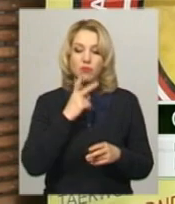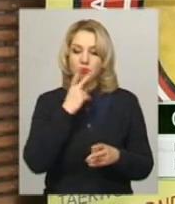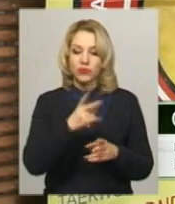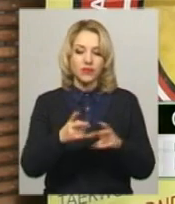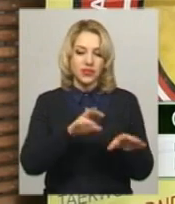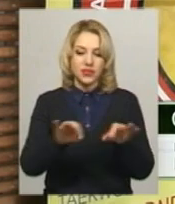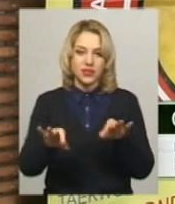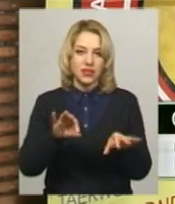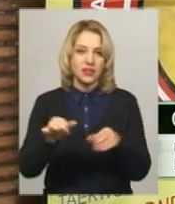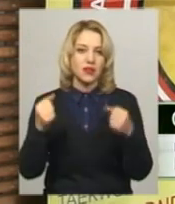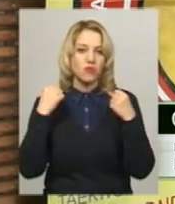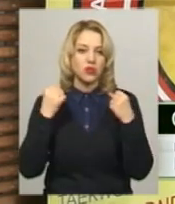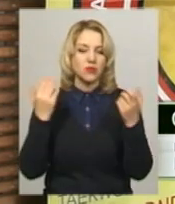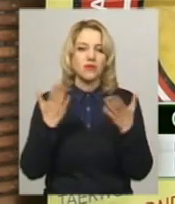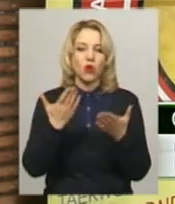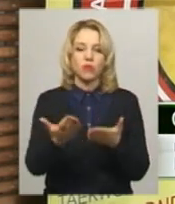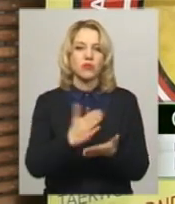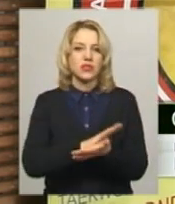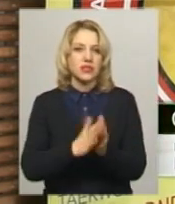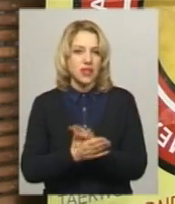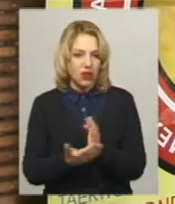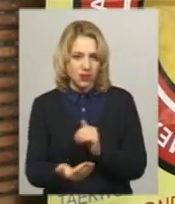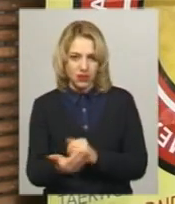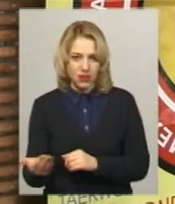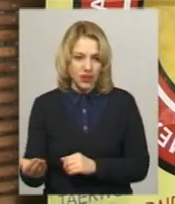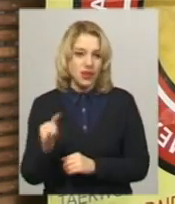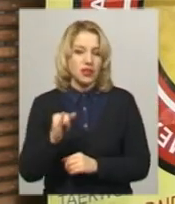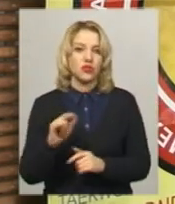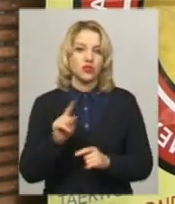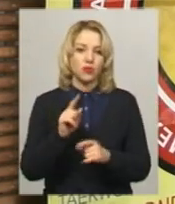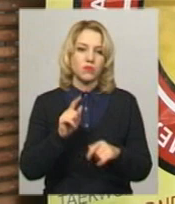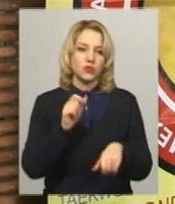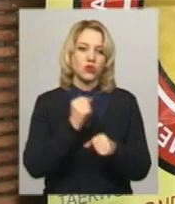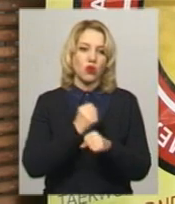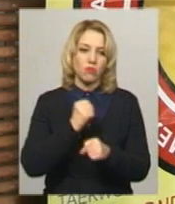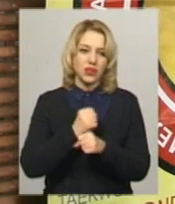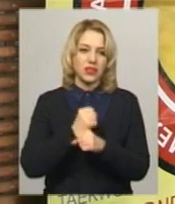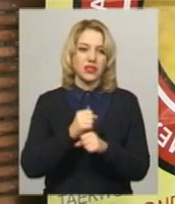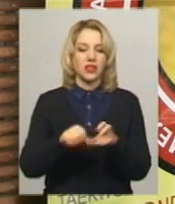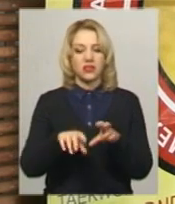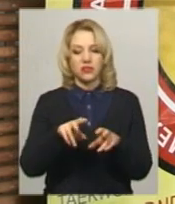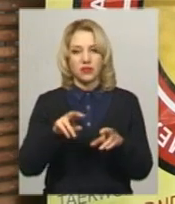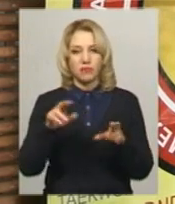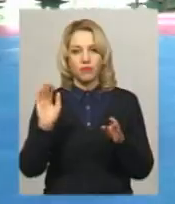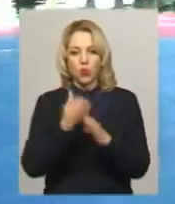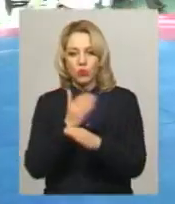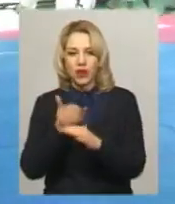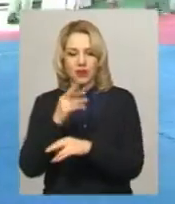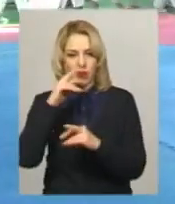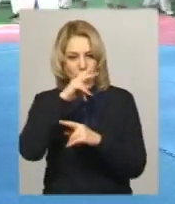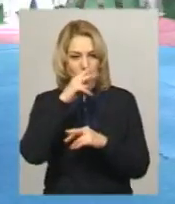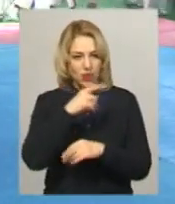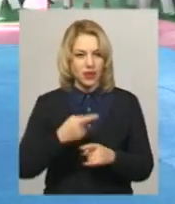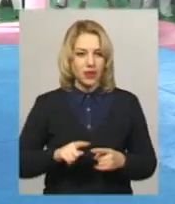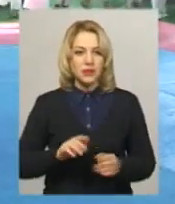спортсменів, в якому вони зараз стані, для того, щоб зробити, убрати помилки і йти вперед. Заступник